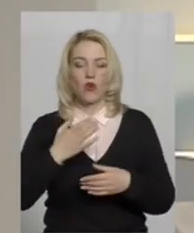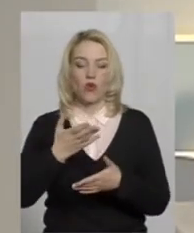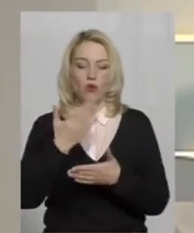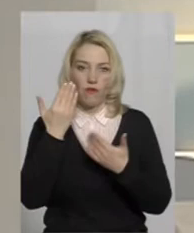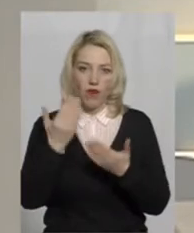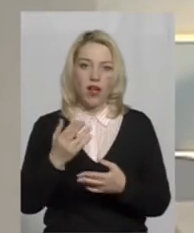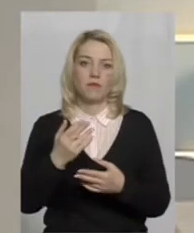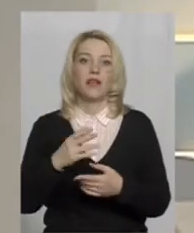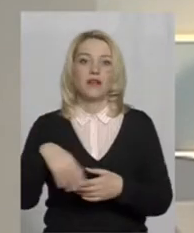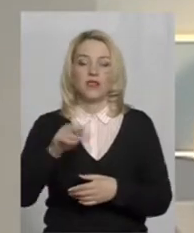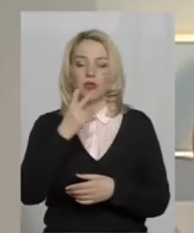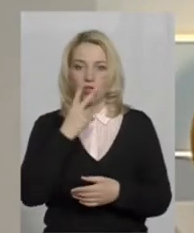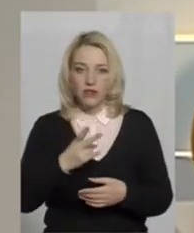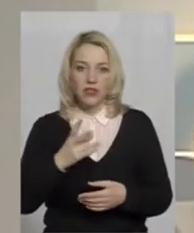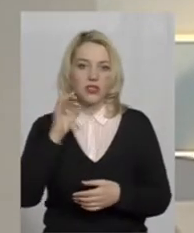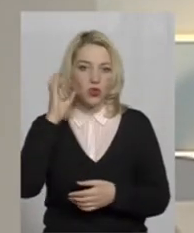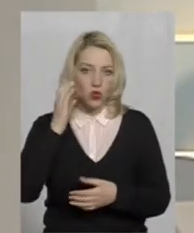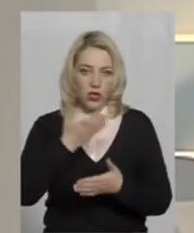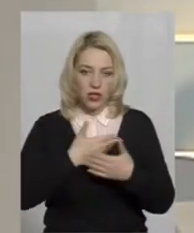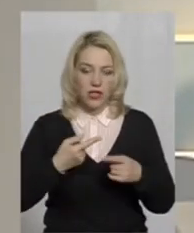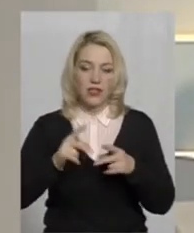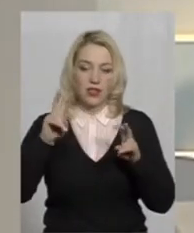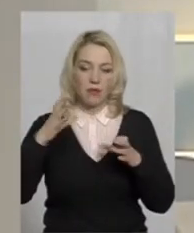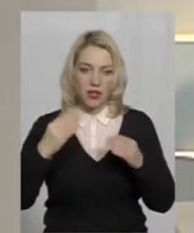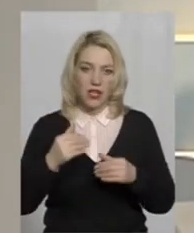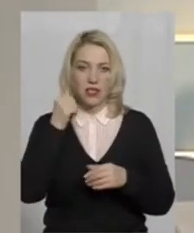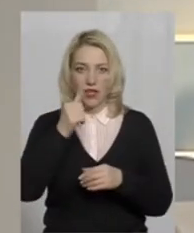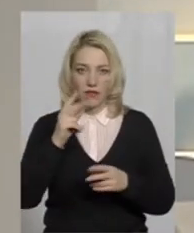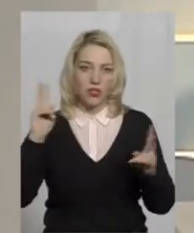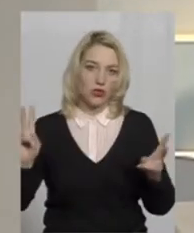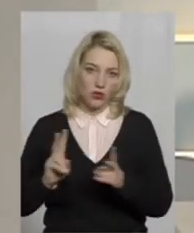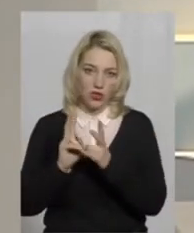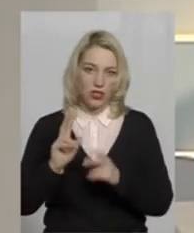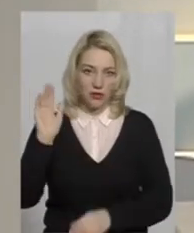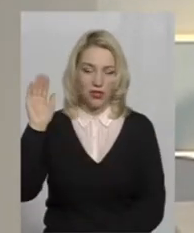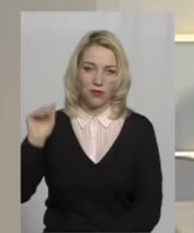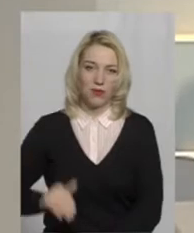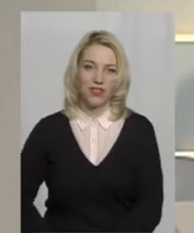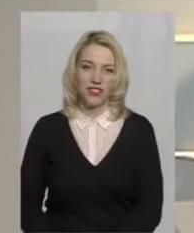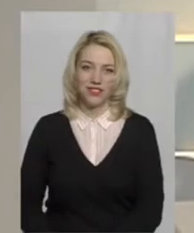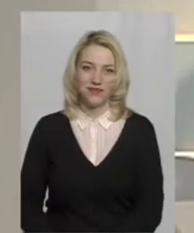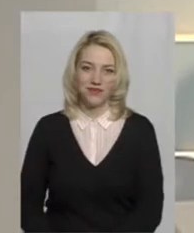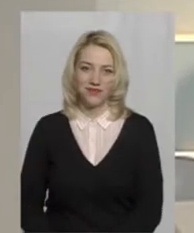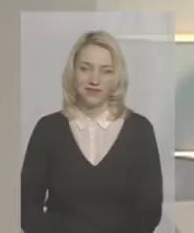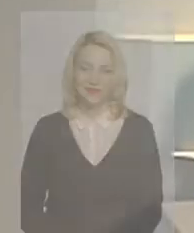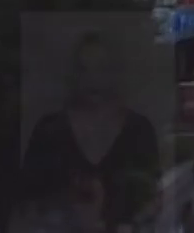хто нас дивився і хто буде слухати. Це була тема дня. Завтра у цій же порі чекатимемо вас з новою темою. Нехай щастить!